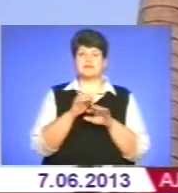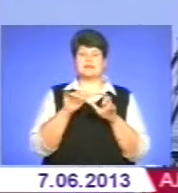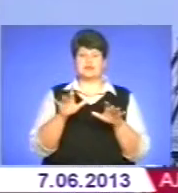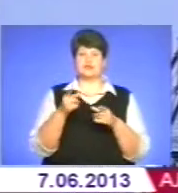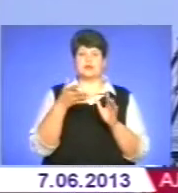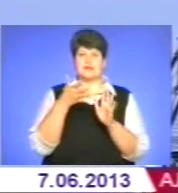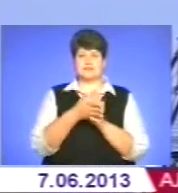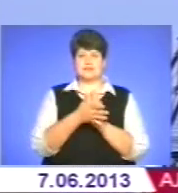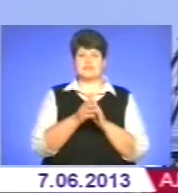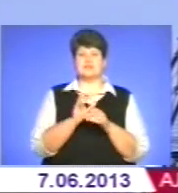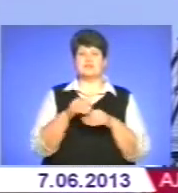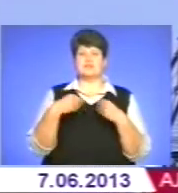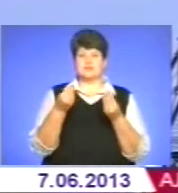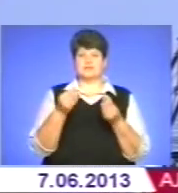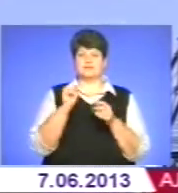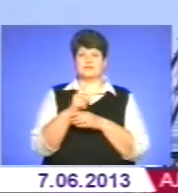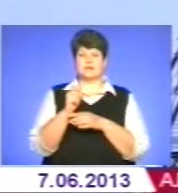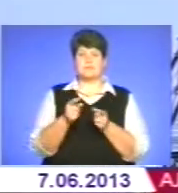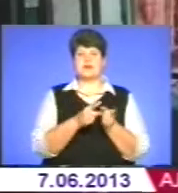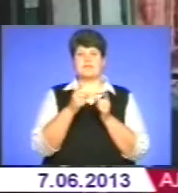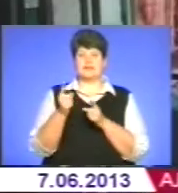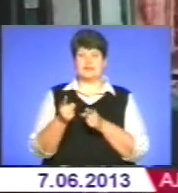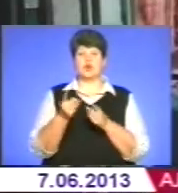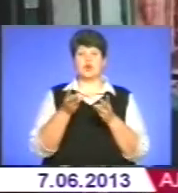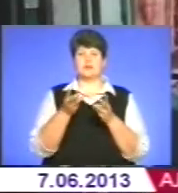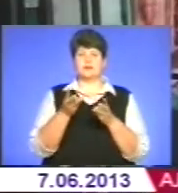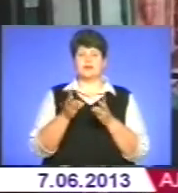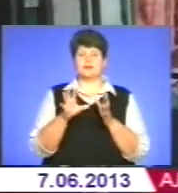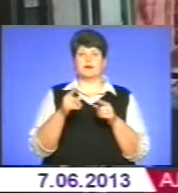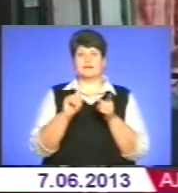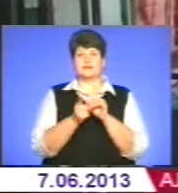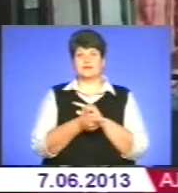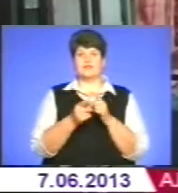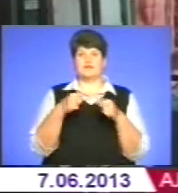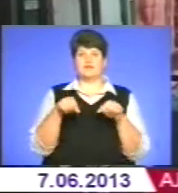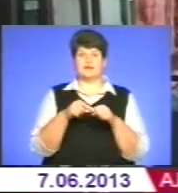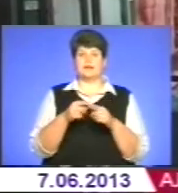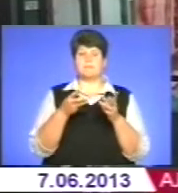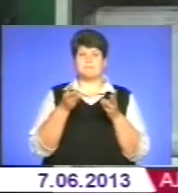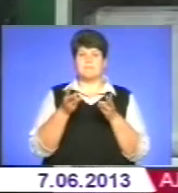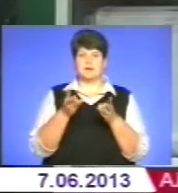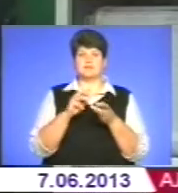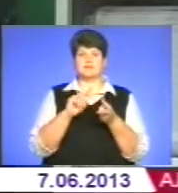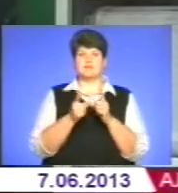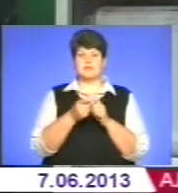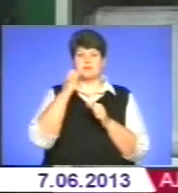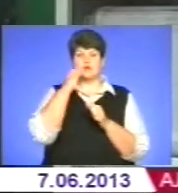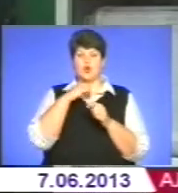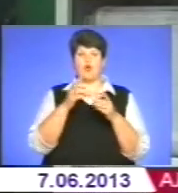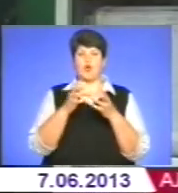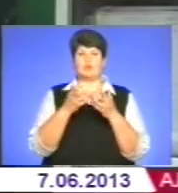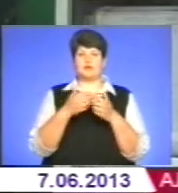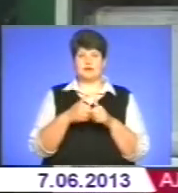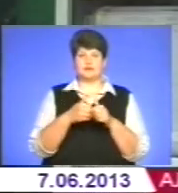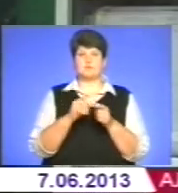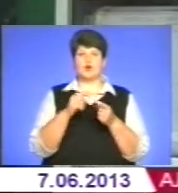реалізації висунтих завдань – переведення котелей на альтернативні види палива, заміна застарілого обладнання, а також модернізація